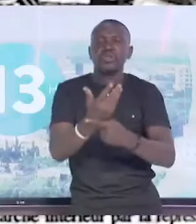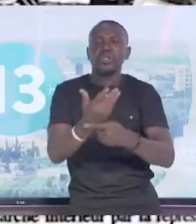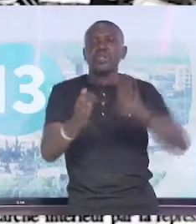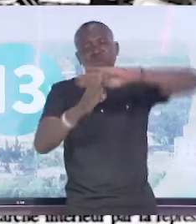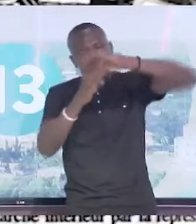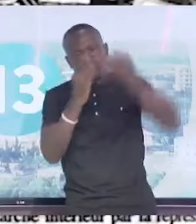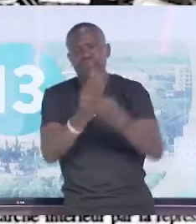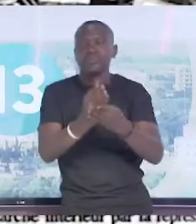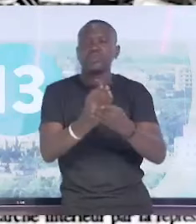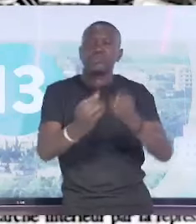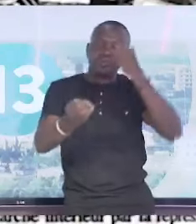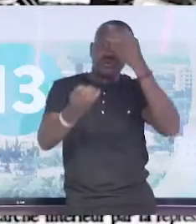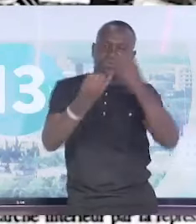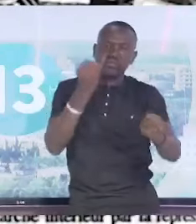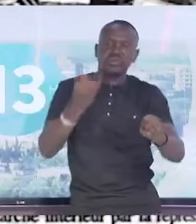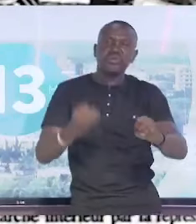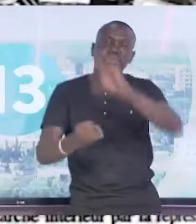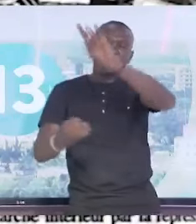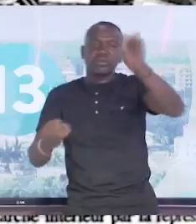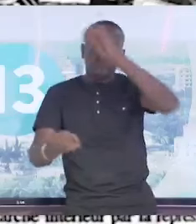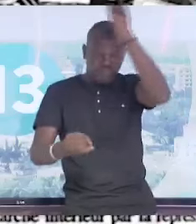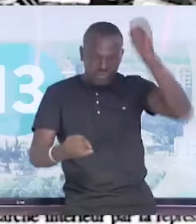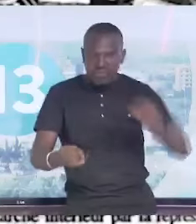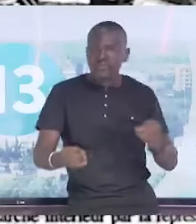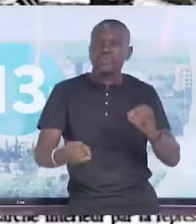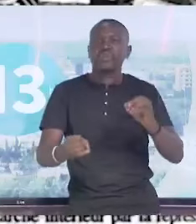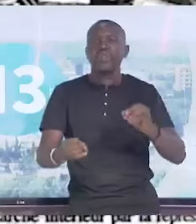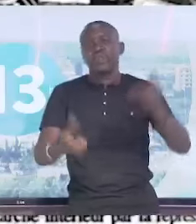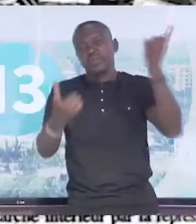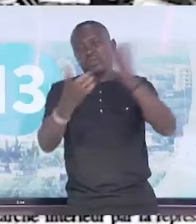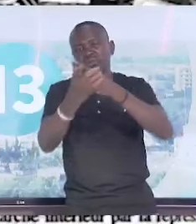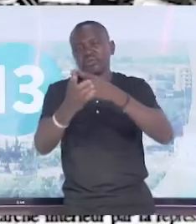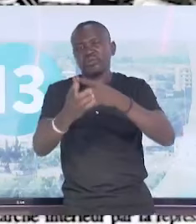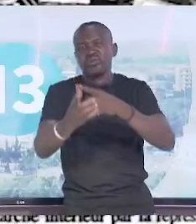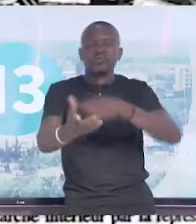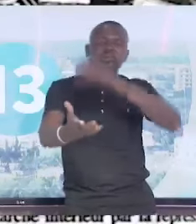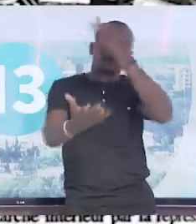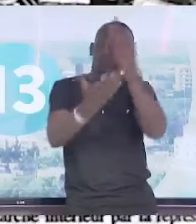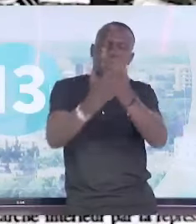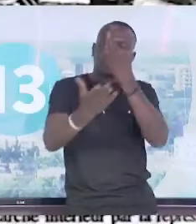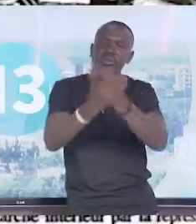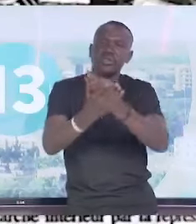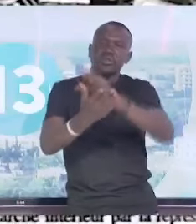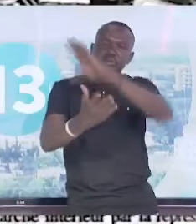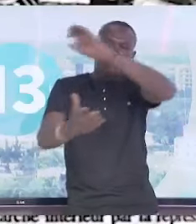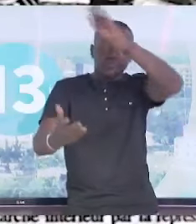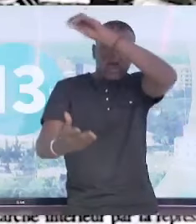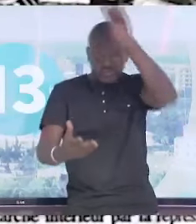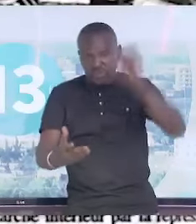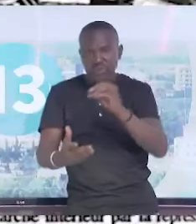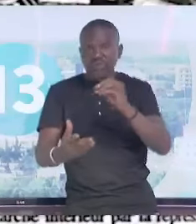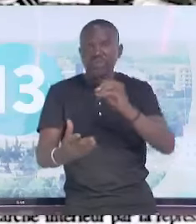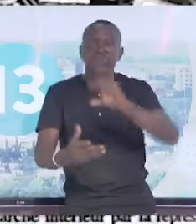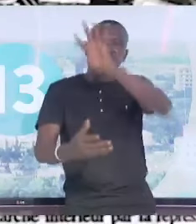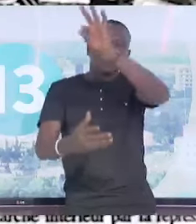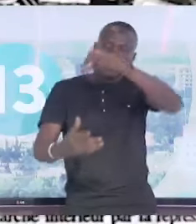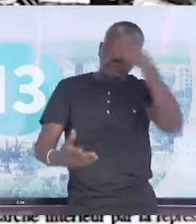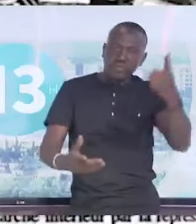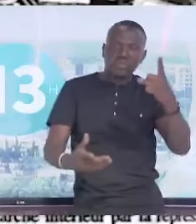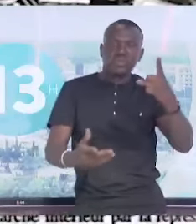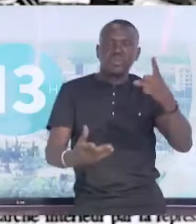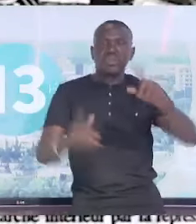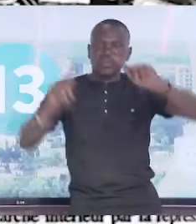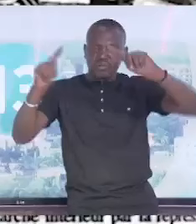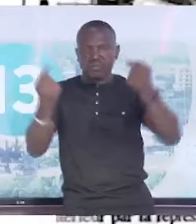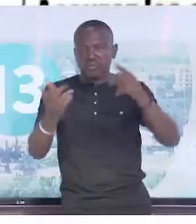d'exécution physique de 73,39% pour une réalisation financière de 59,21% au titre de l